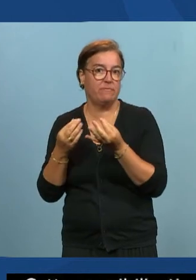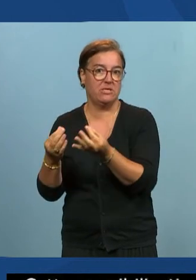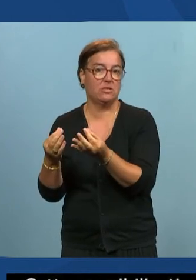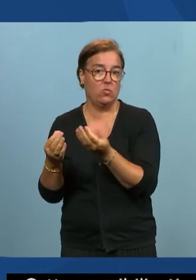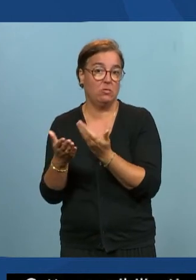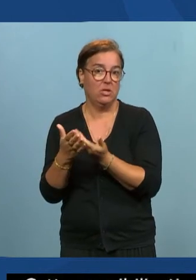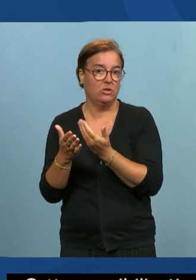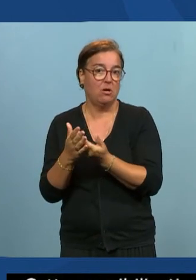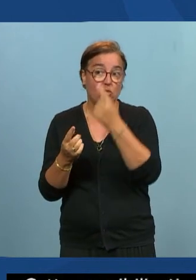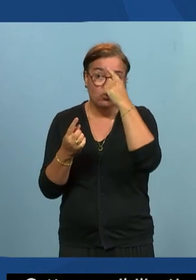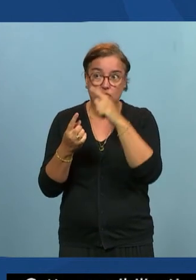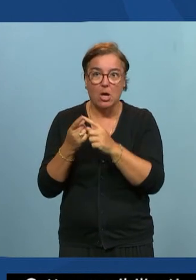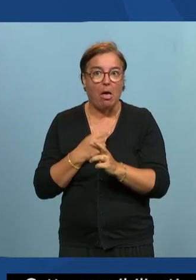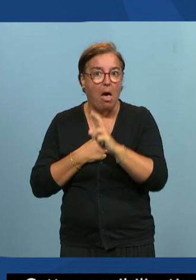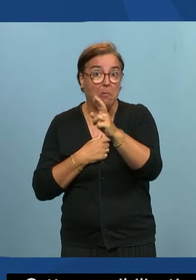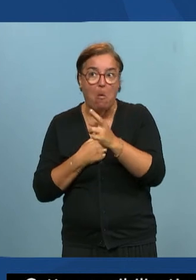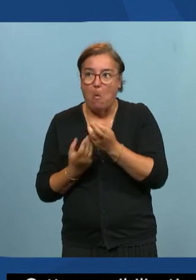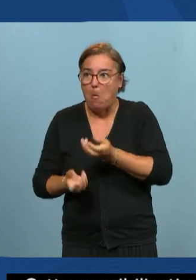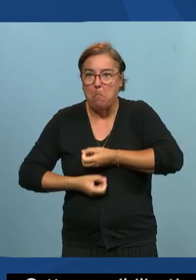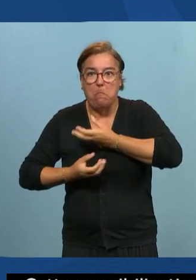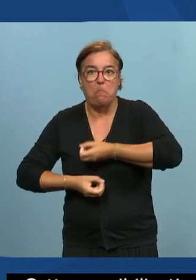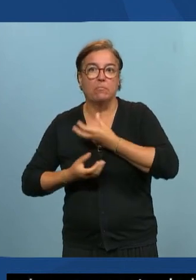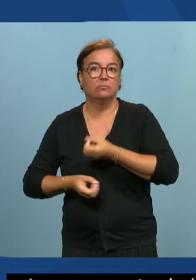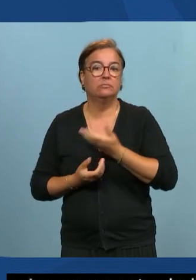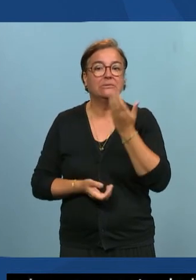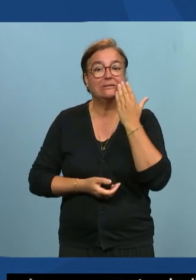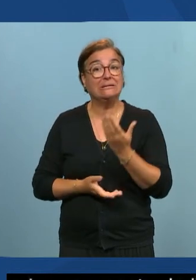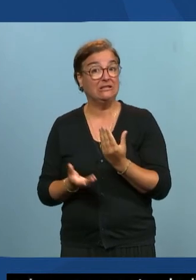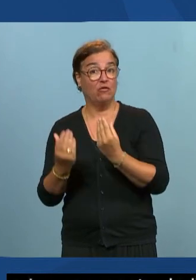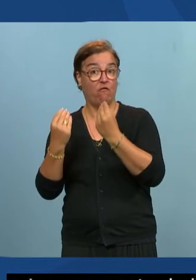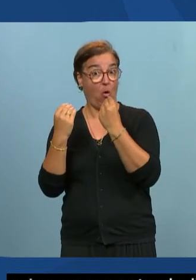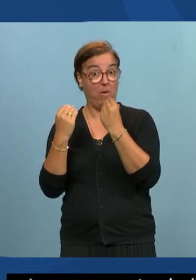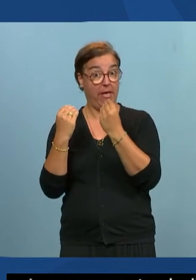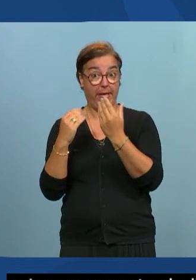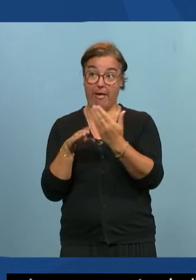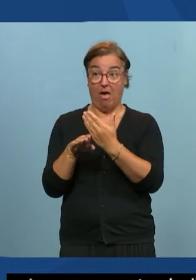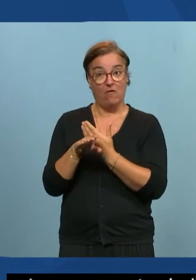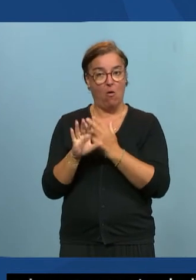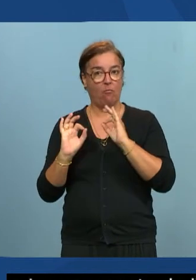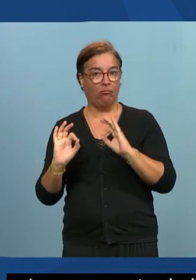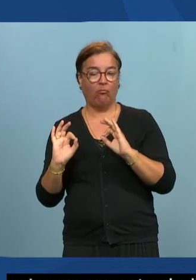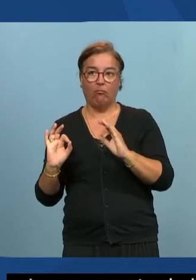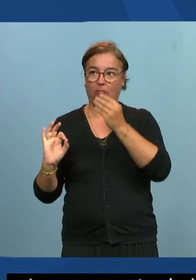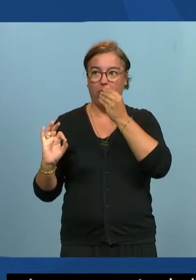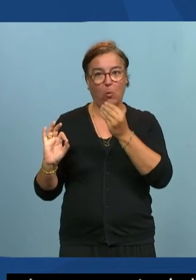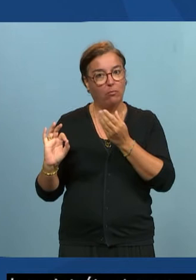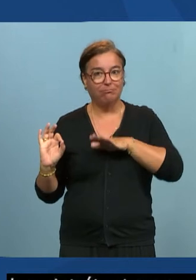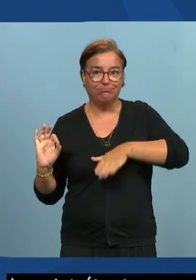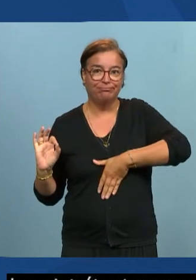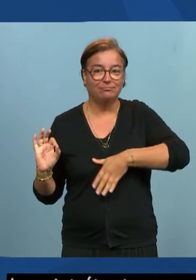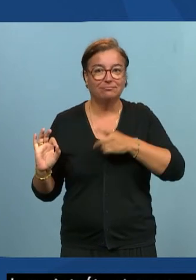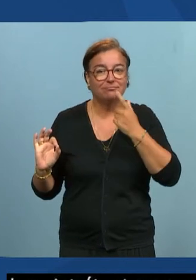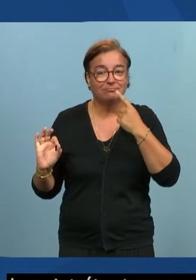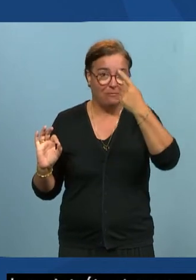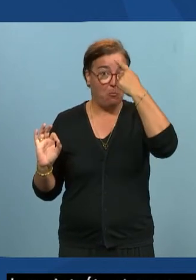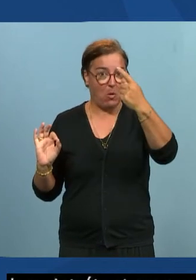parties-là où il y a des enjeux après quand on est formé quand on est professionnel du numérique en rebondissant sur la partie